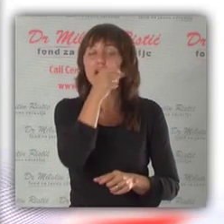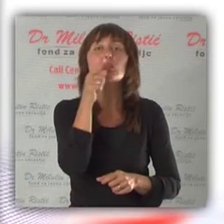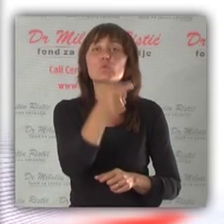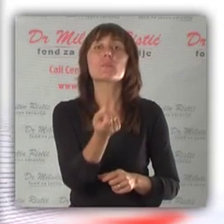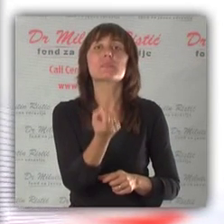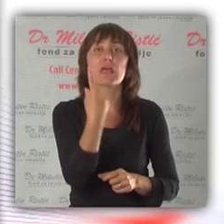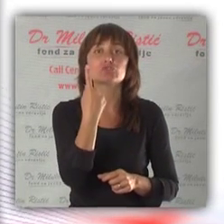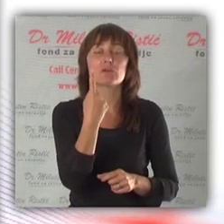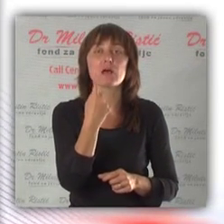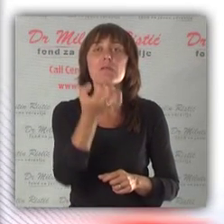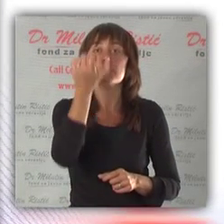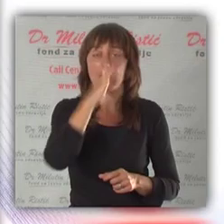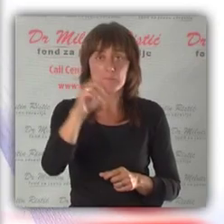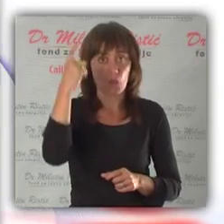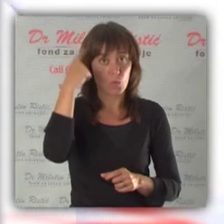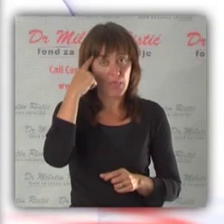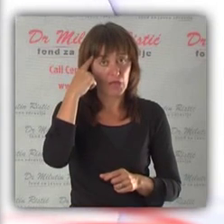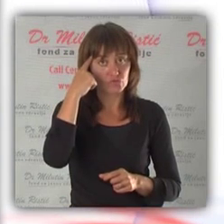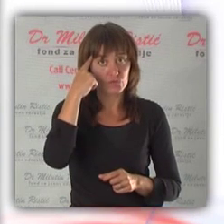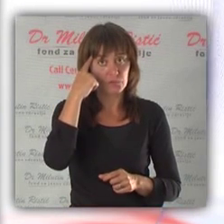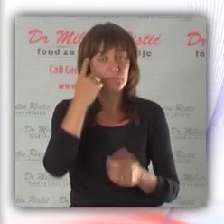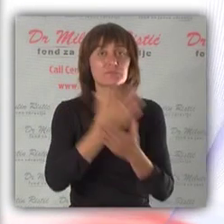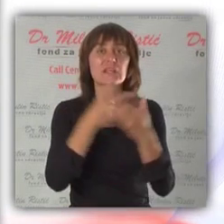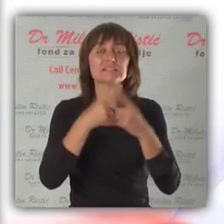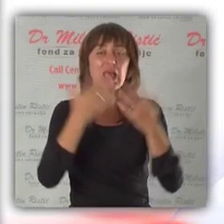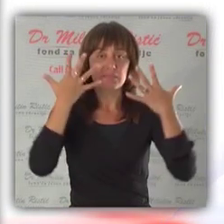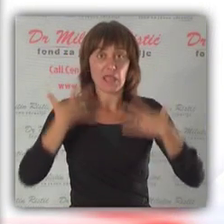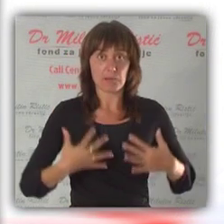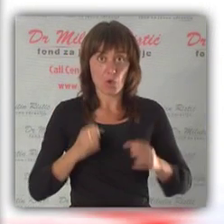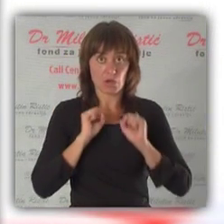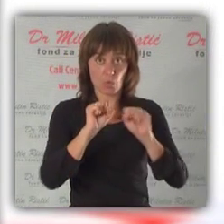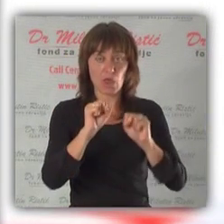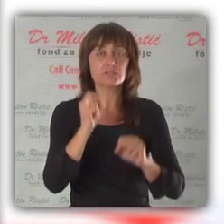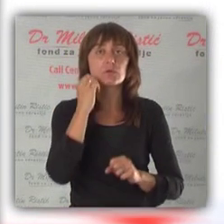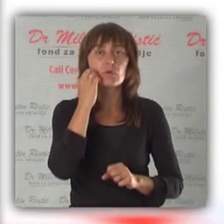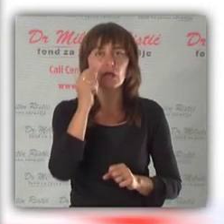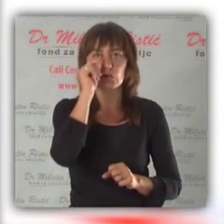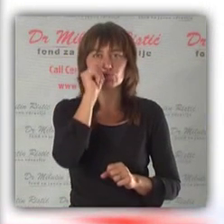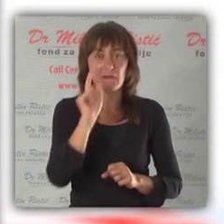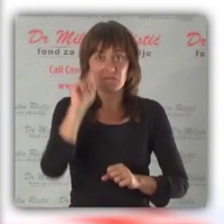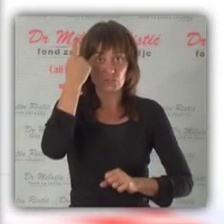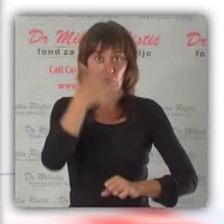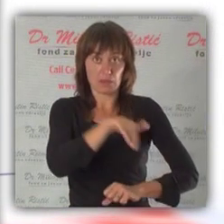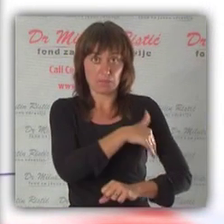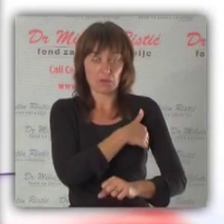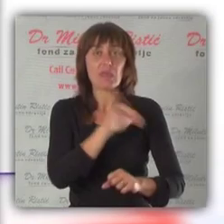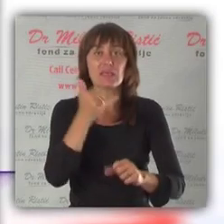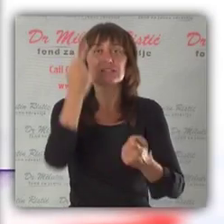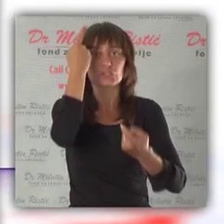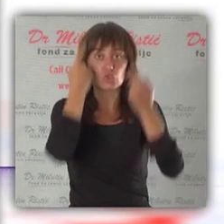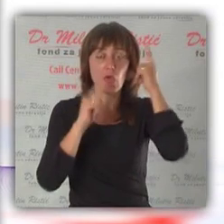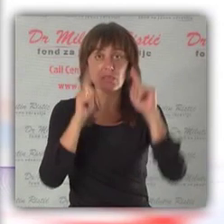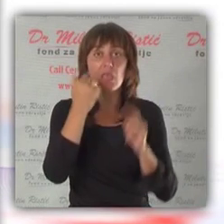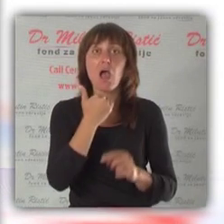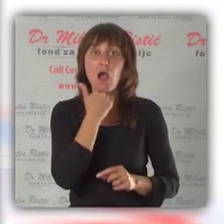ratara. Šta se ovde dešava? Najbolji način za termoregulaciju kada čovek boravi u uslovima